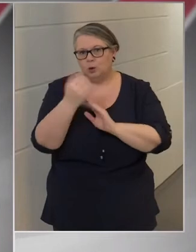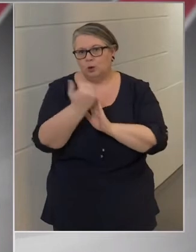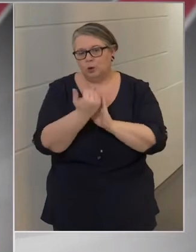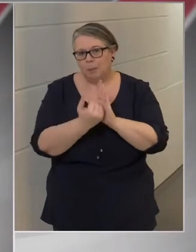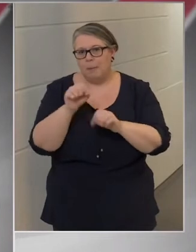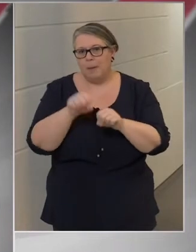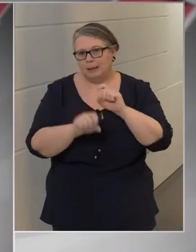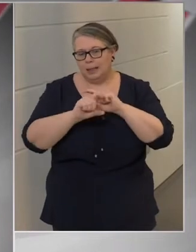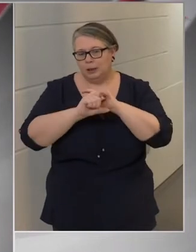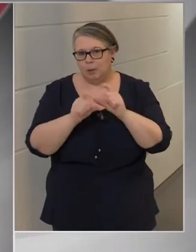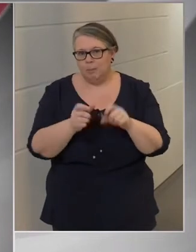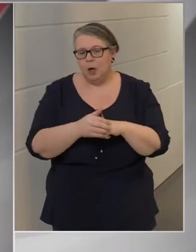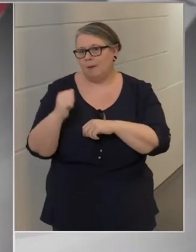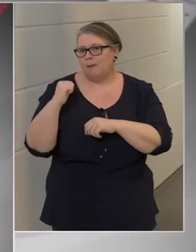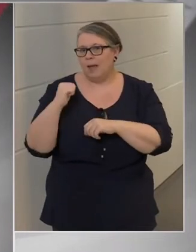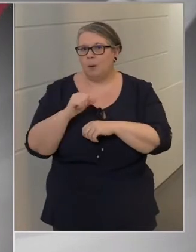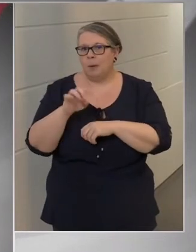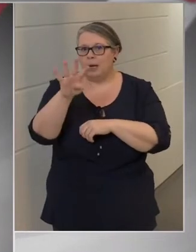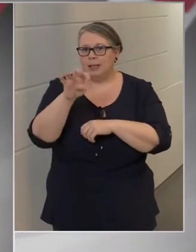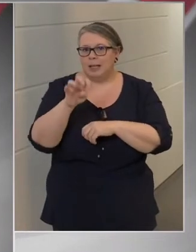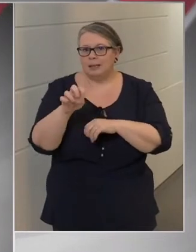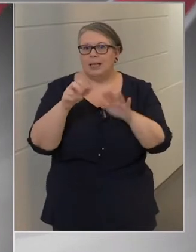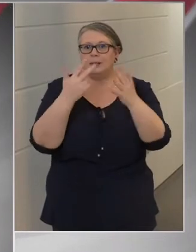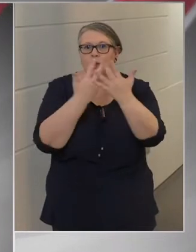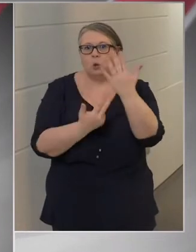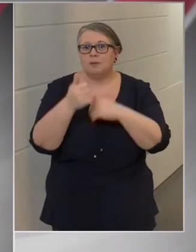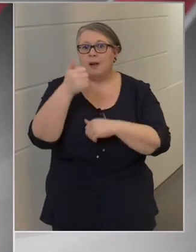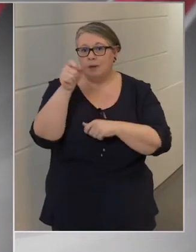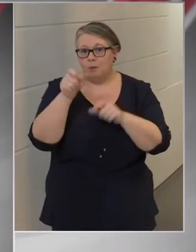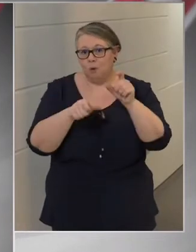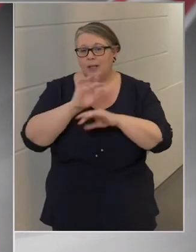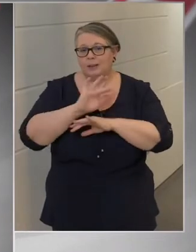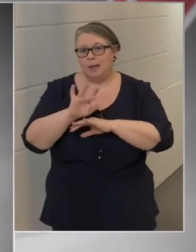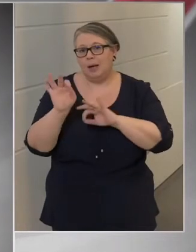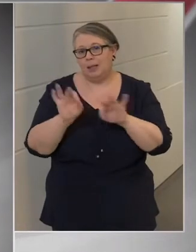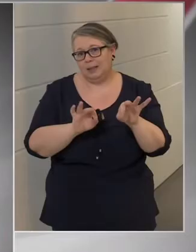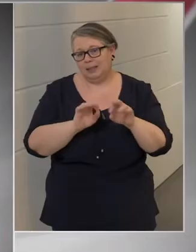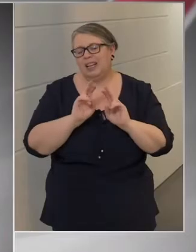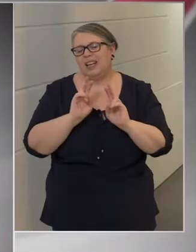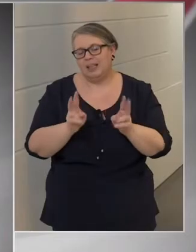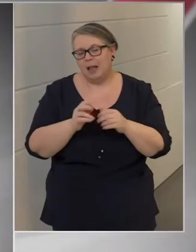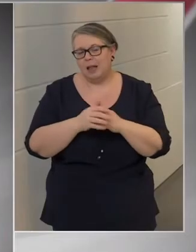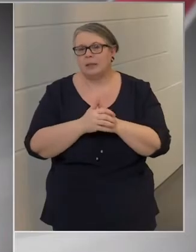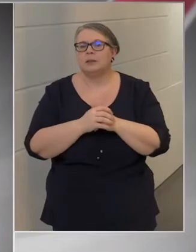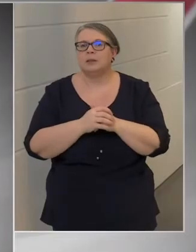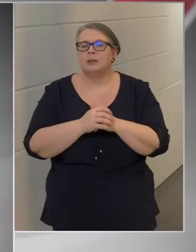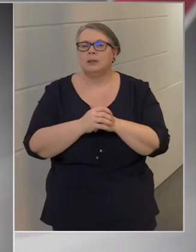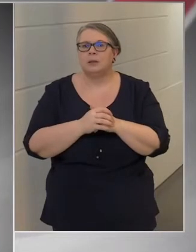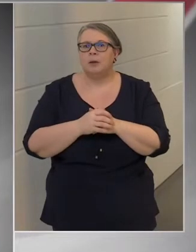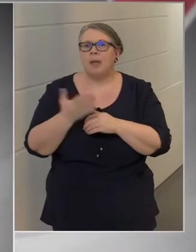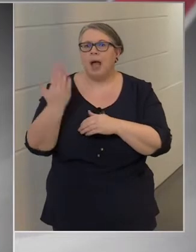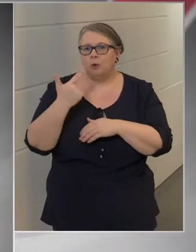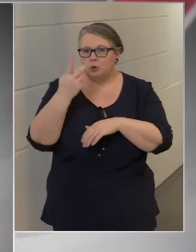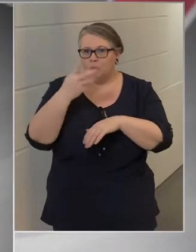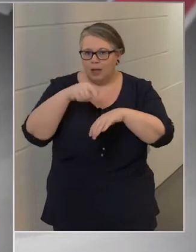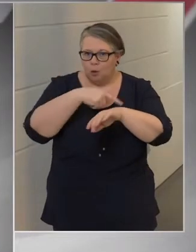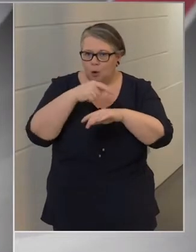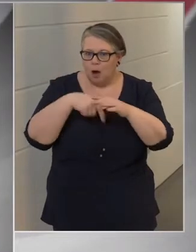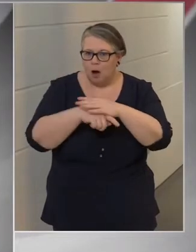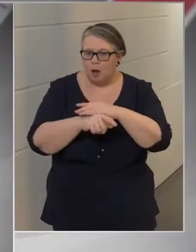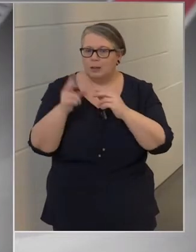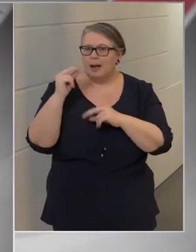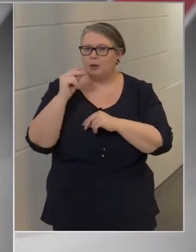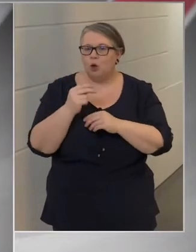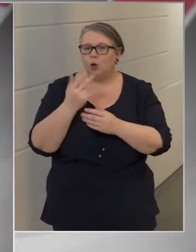szabály megszegése miatt tegnap 481 emberrel szemben kellett intézkednünk. Az elmúlt 24 órában a